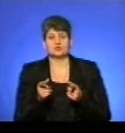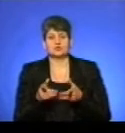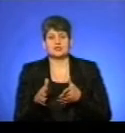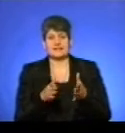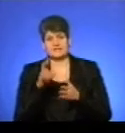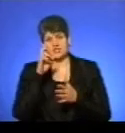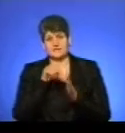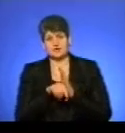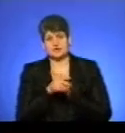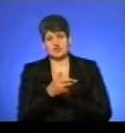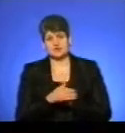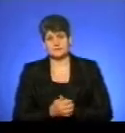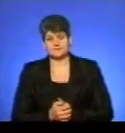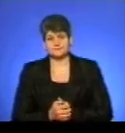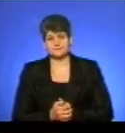державного значення.